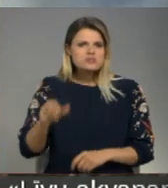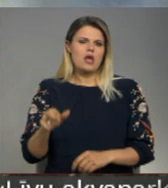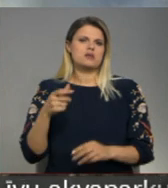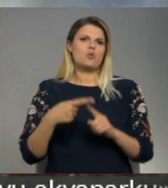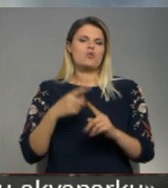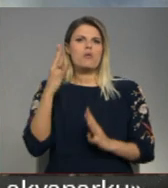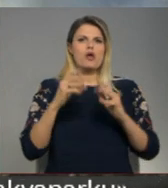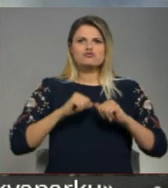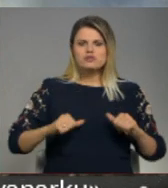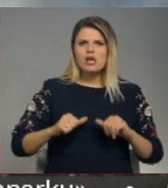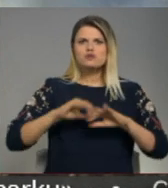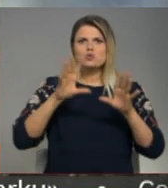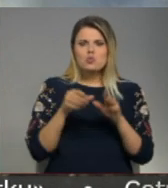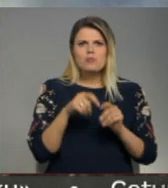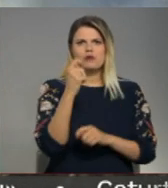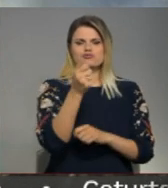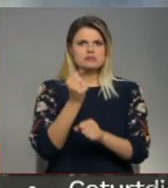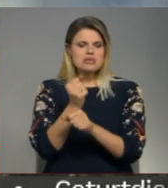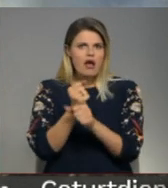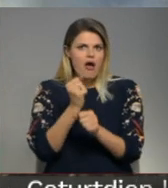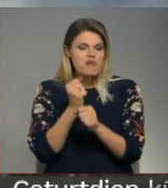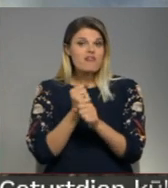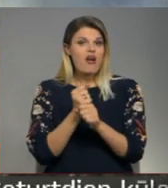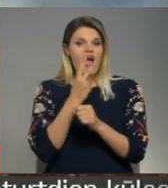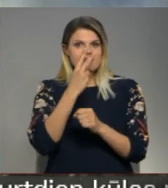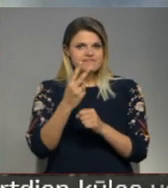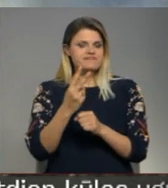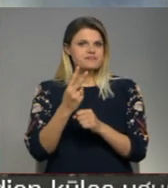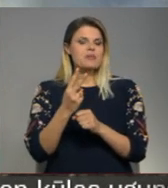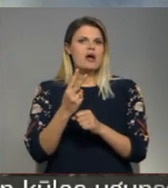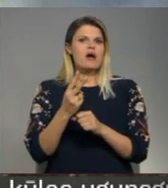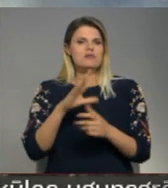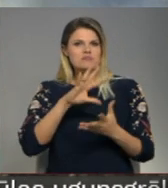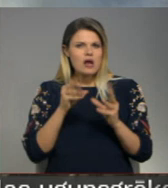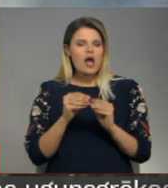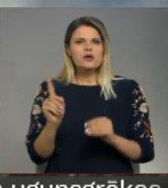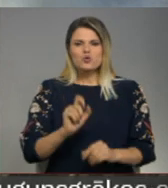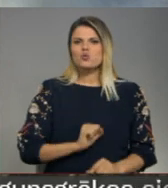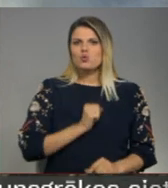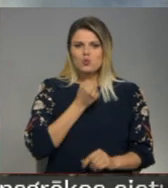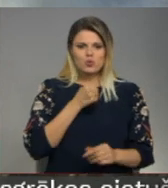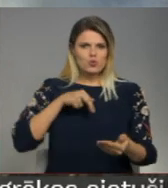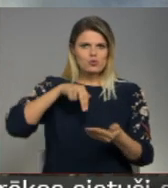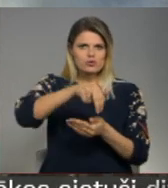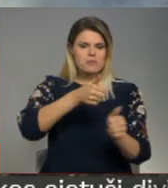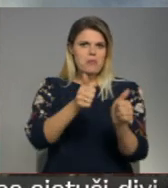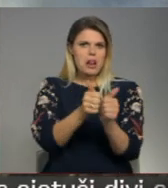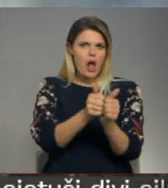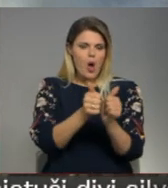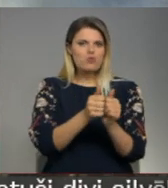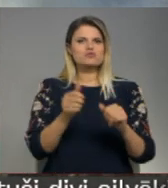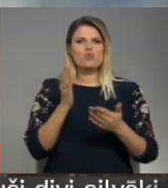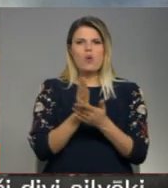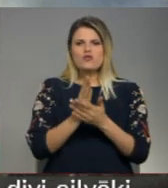Un ir tā, ka, ņemot vērāk, diezgan apgrūtināti piekļūt pie šī ugunsgrēka, un